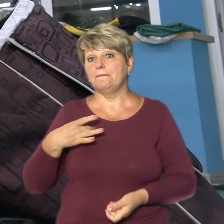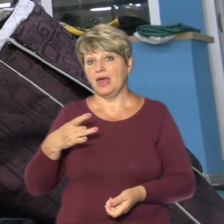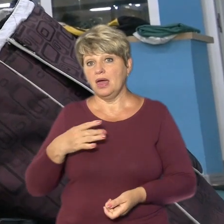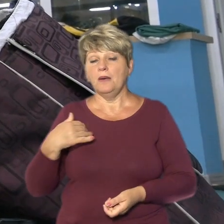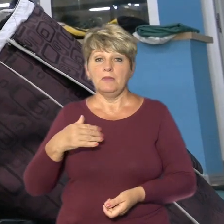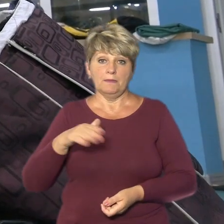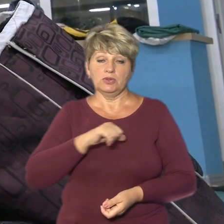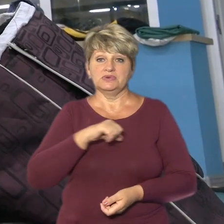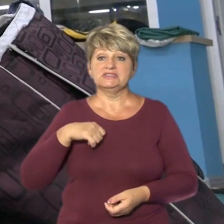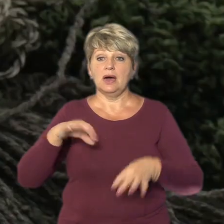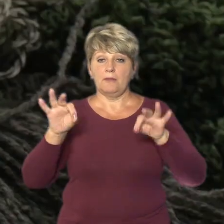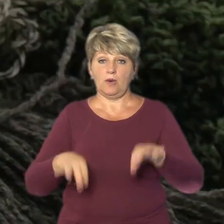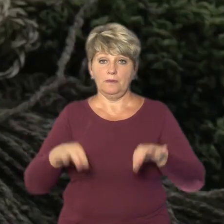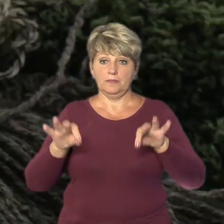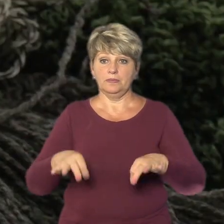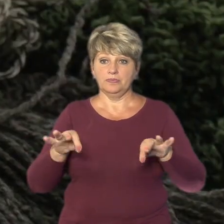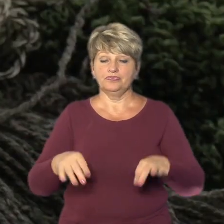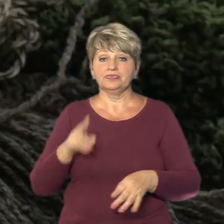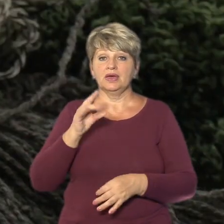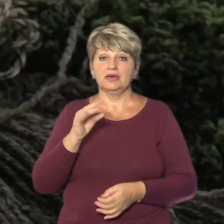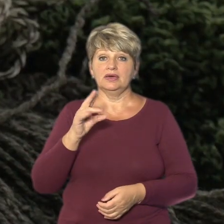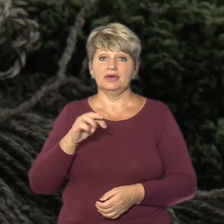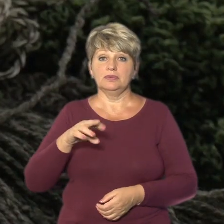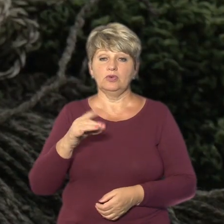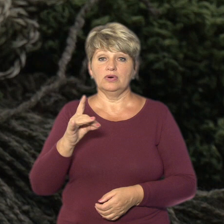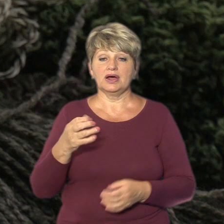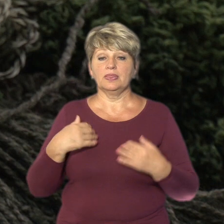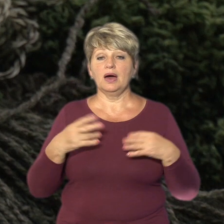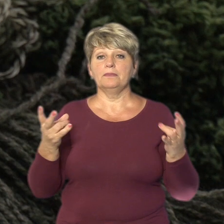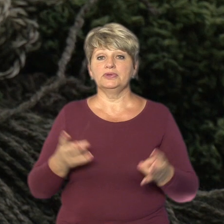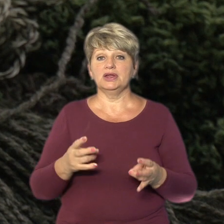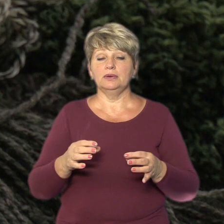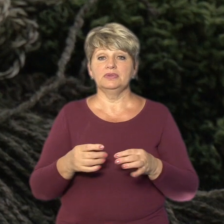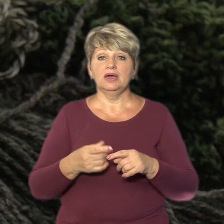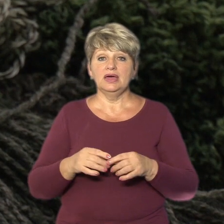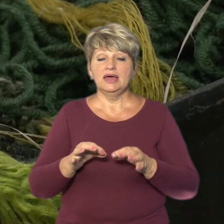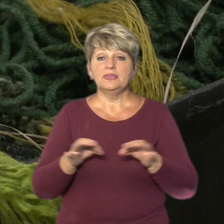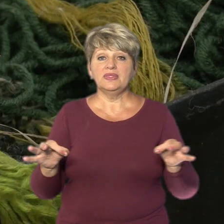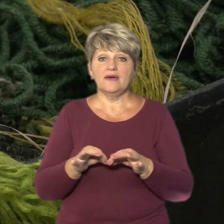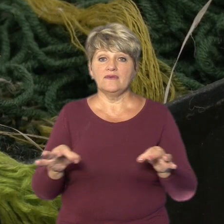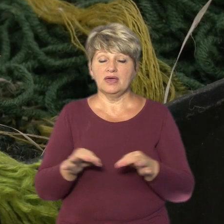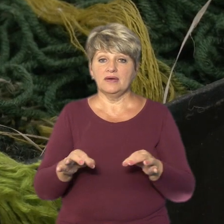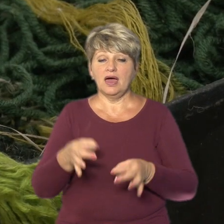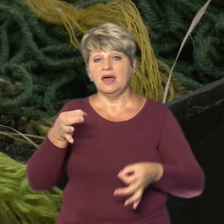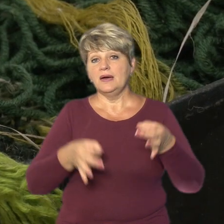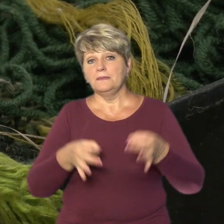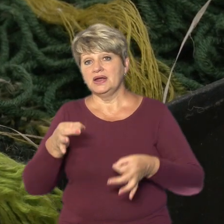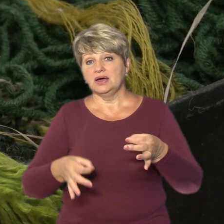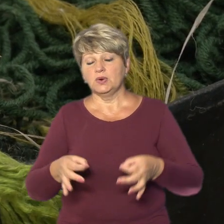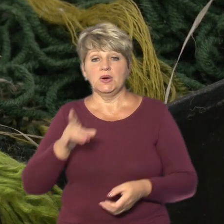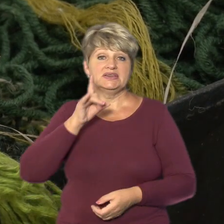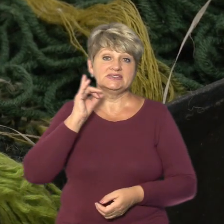фарбуємо в такий от колір. Для кікімор нам потрібні ниточки. пряжа для в'язання природних кольорів зелені,